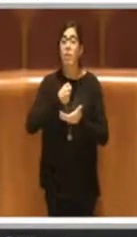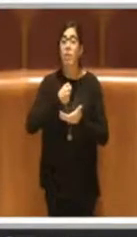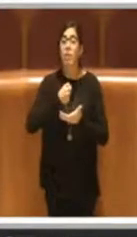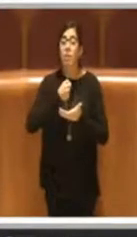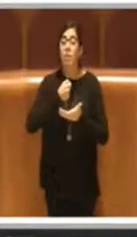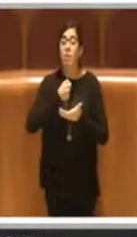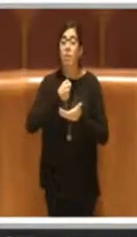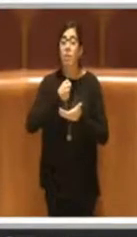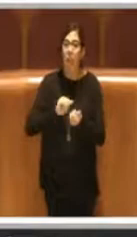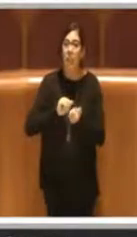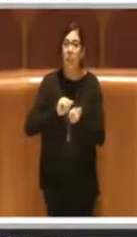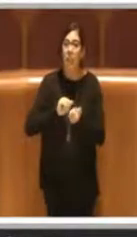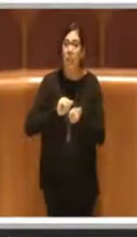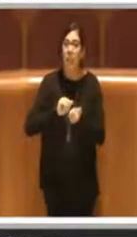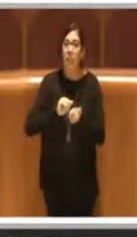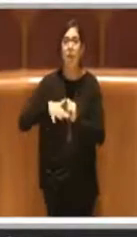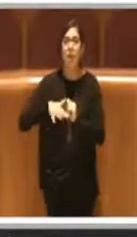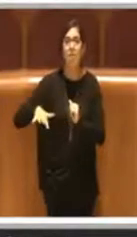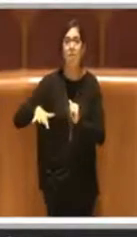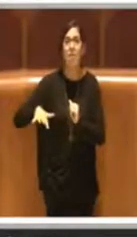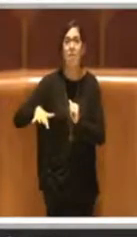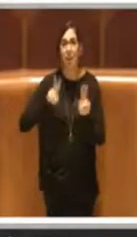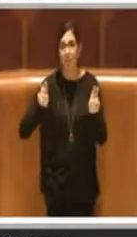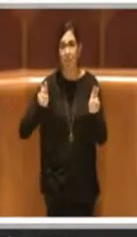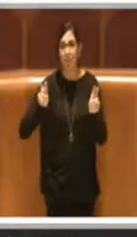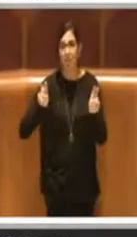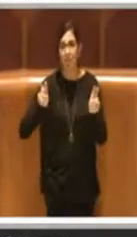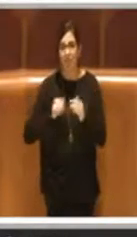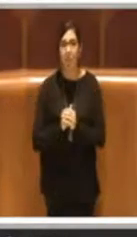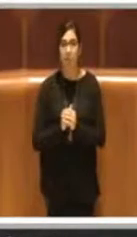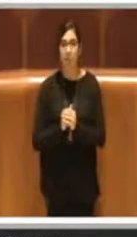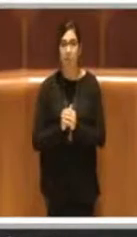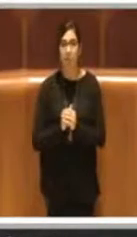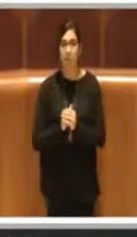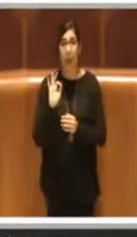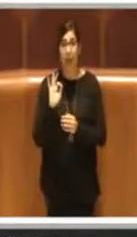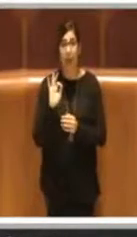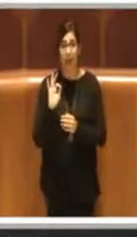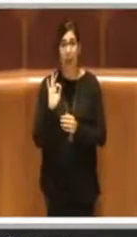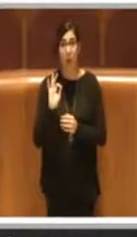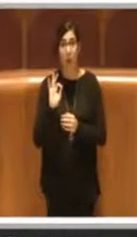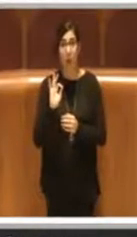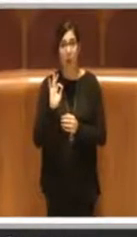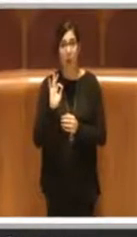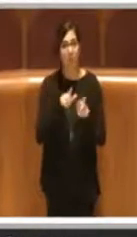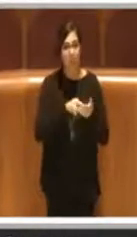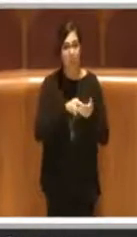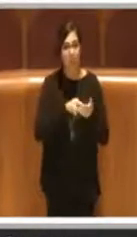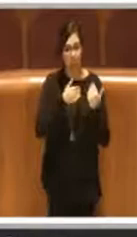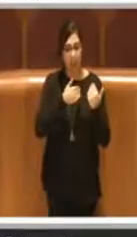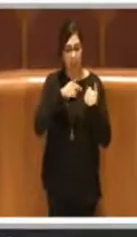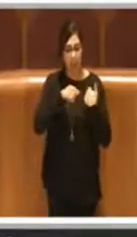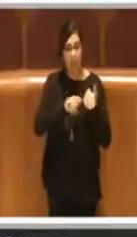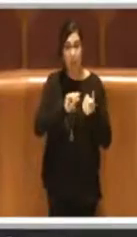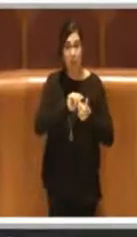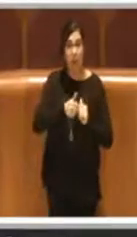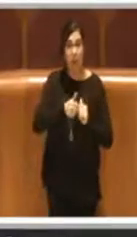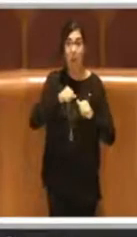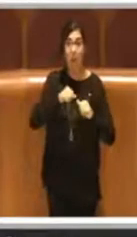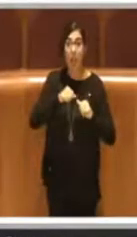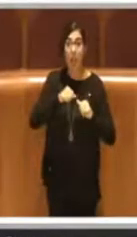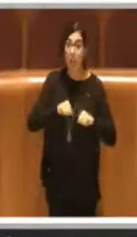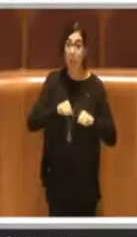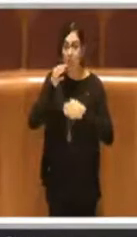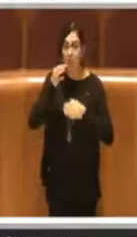periferie. In particolare i tecnici di sport e salute hanno illustrato i due